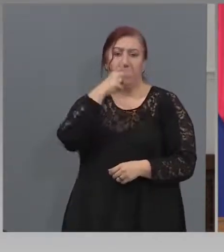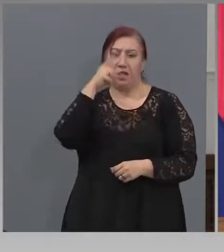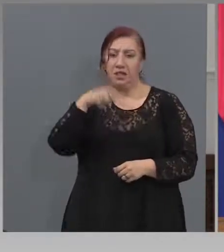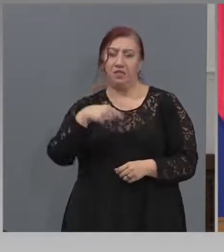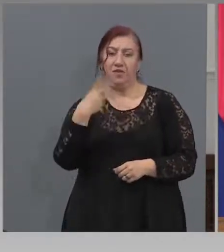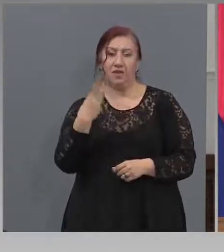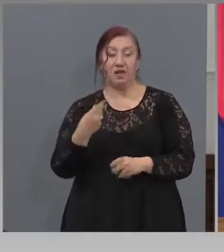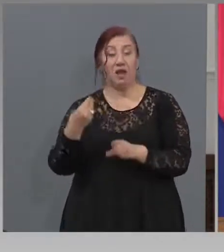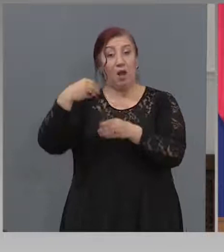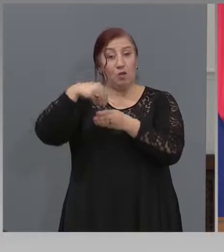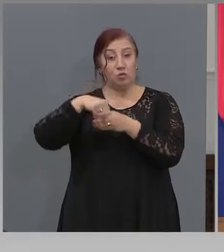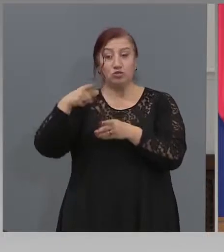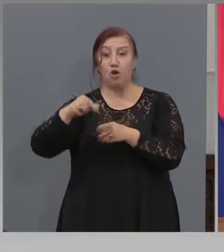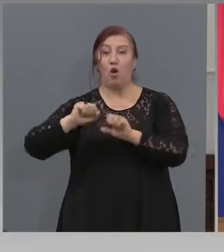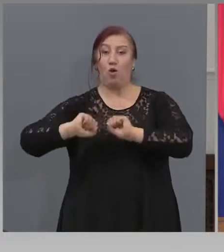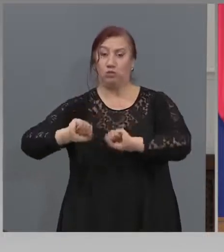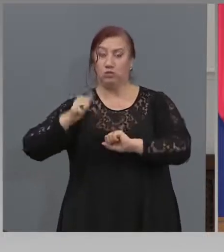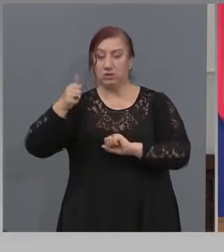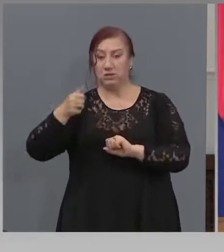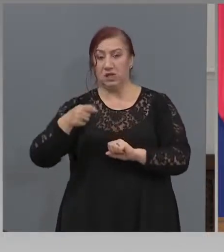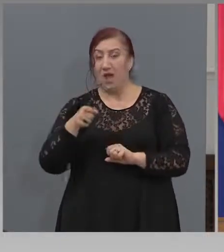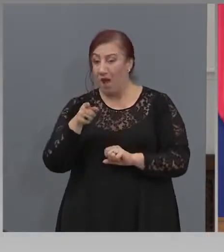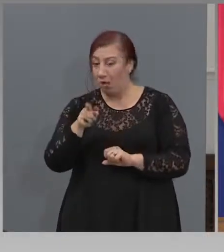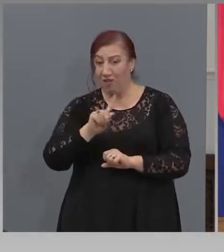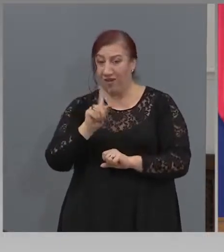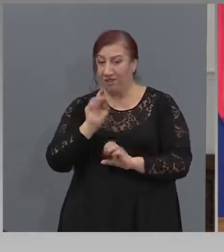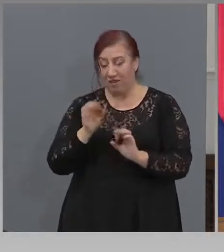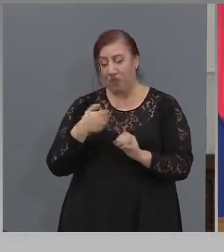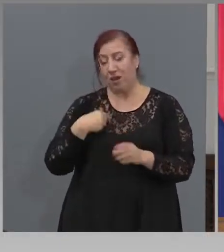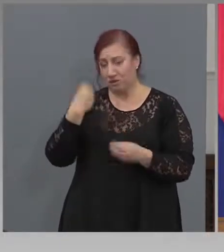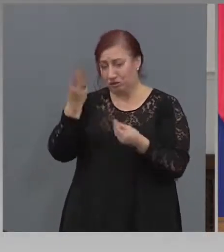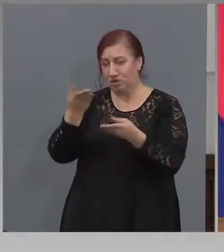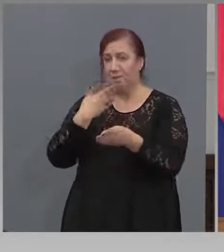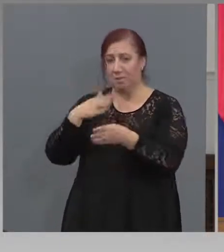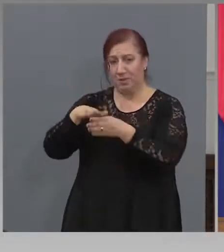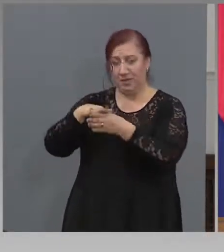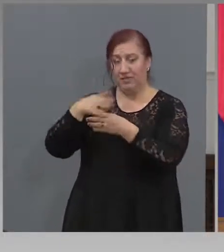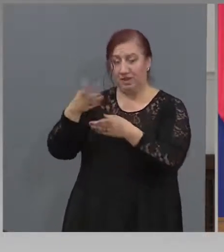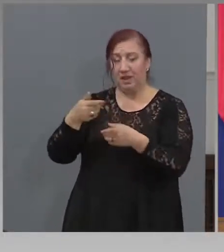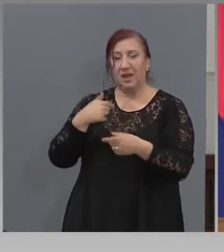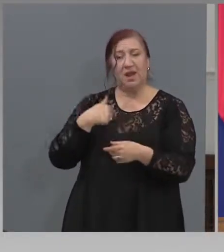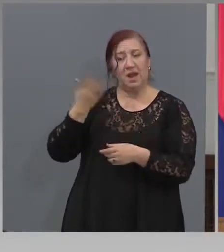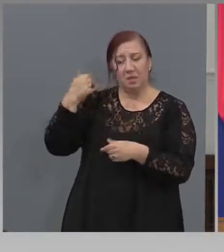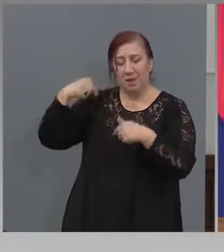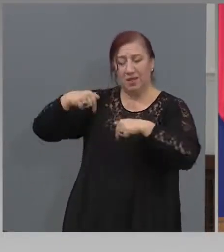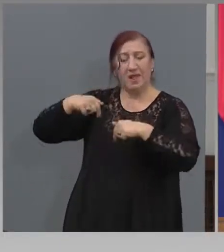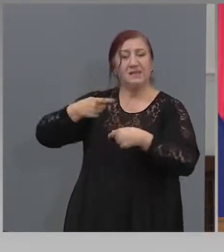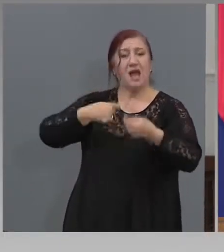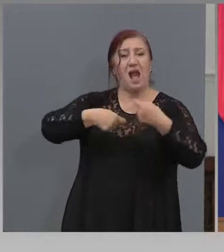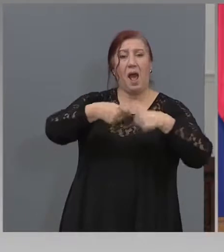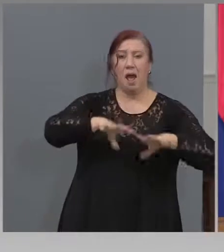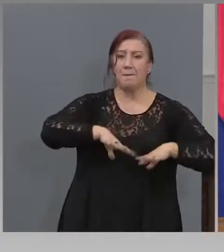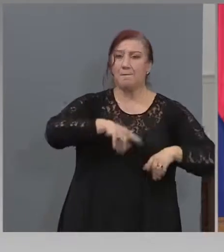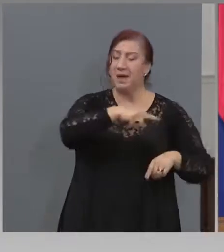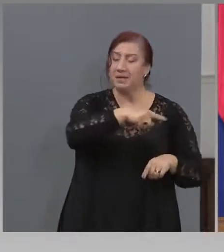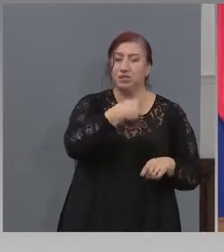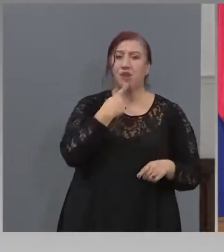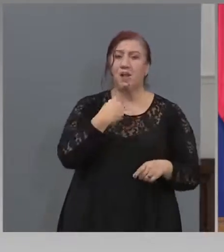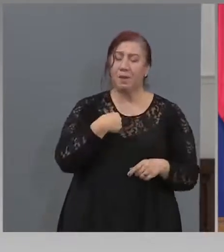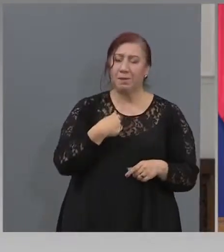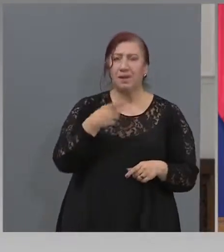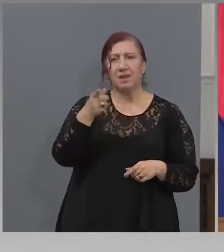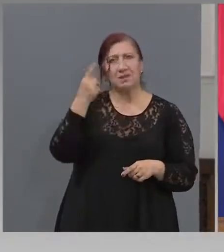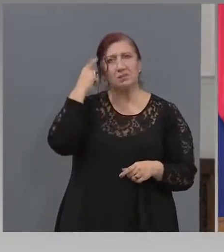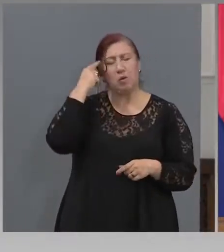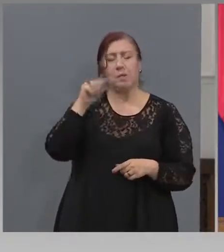е така, ще им си извина. Но това днеска ме попитаха в Пазарджик и затова от там, от въпроса на журналиста го каза.